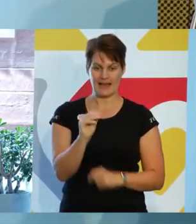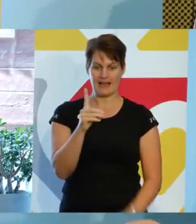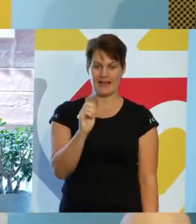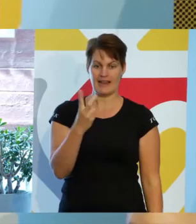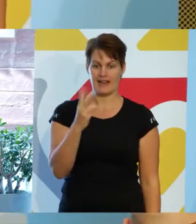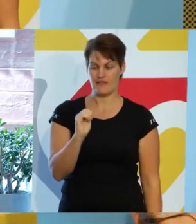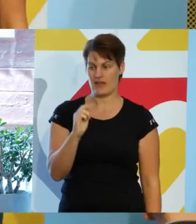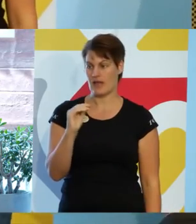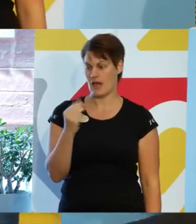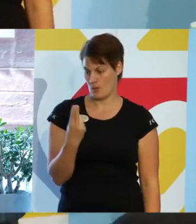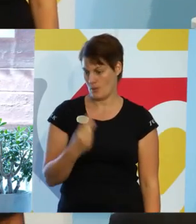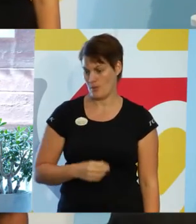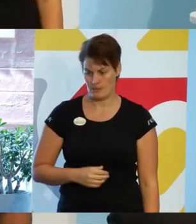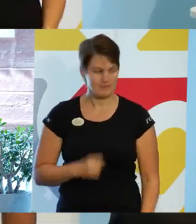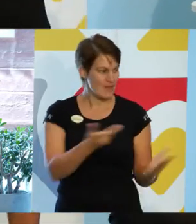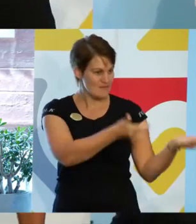varsågod Linda.